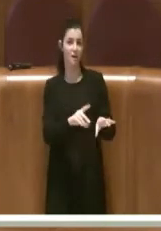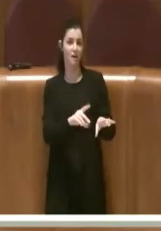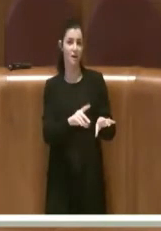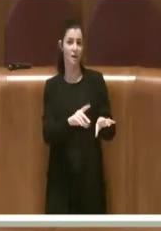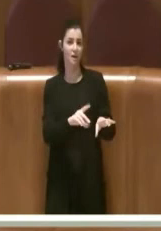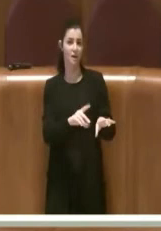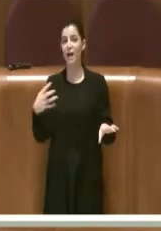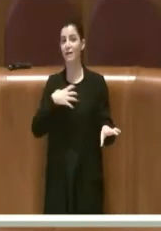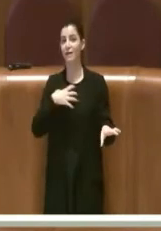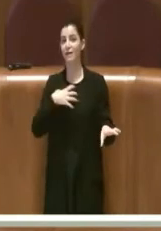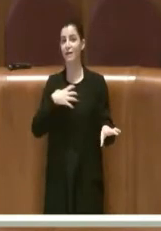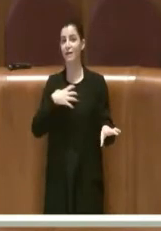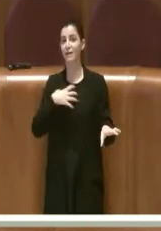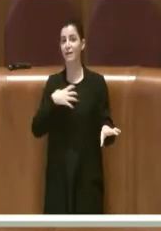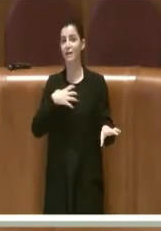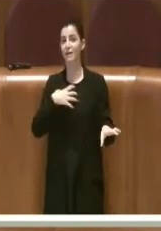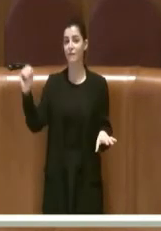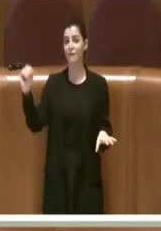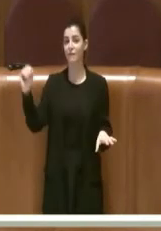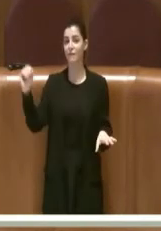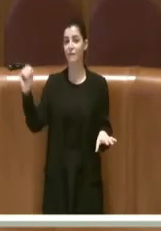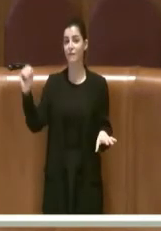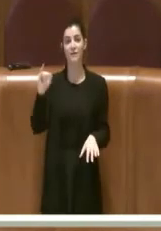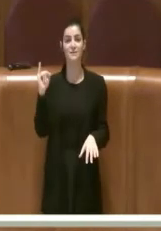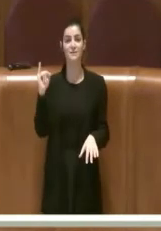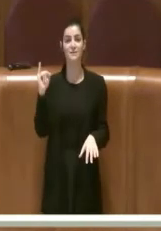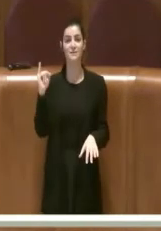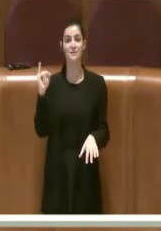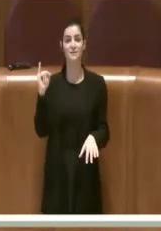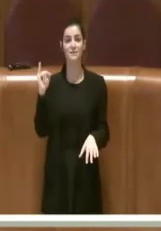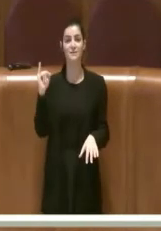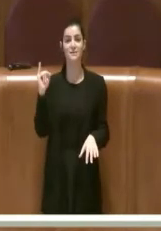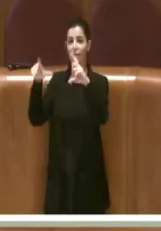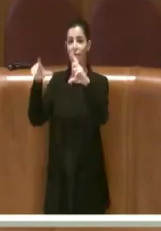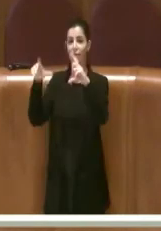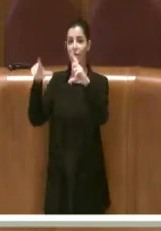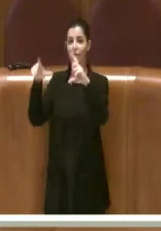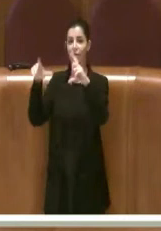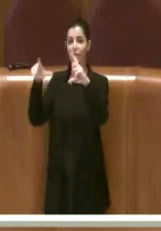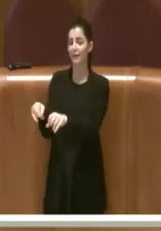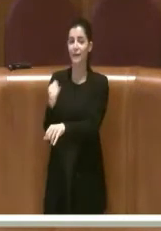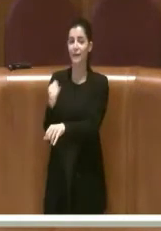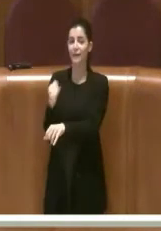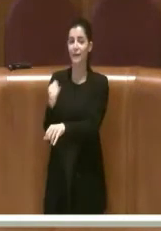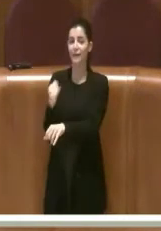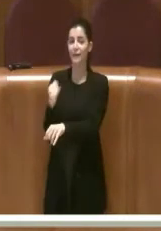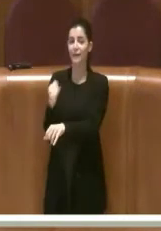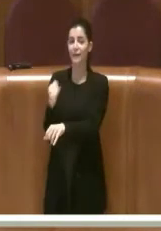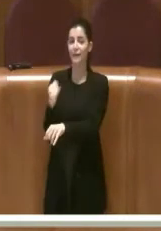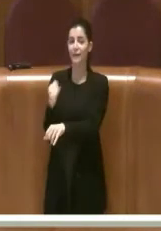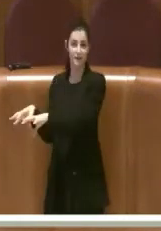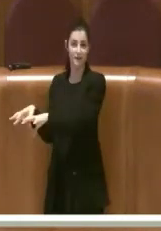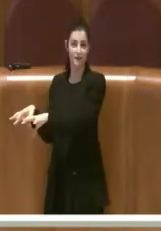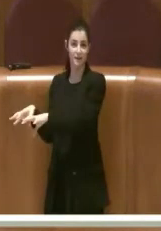l'assessore Alfonsi quando individua i sacchetti per strada e li definisce micro discariche. Da un assessore